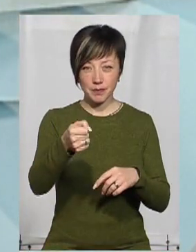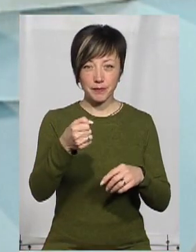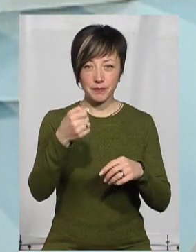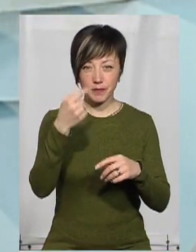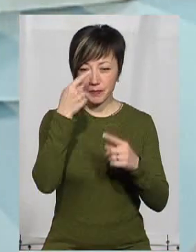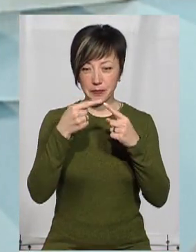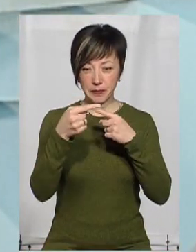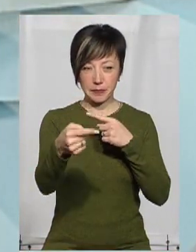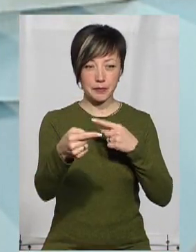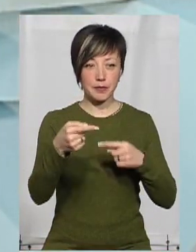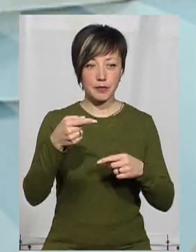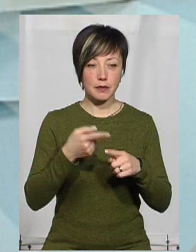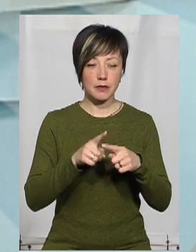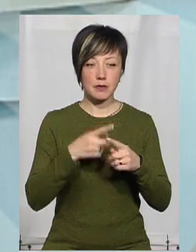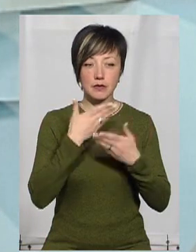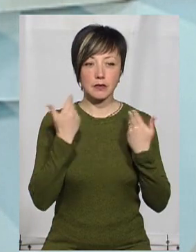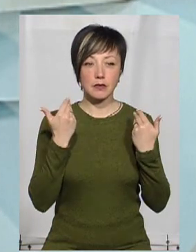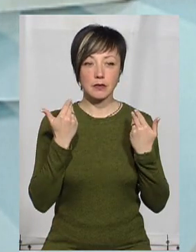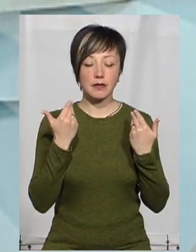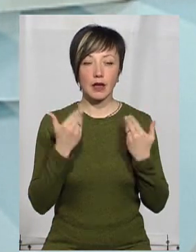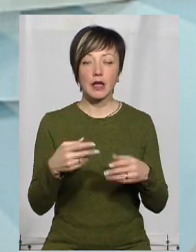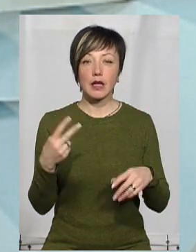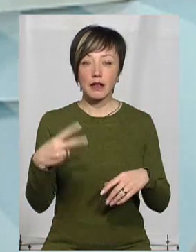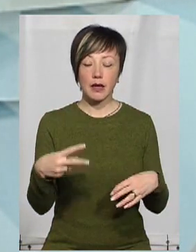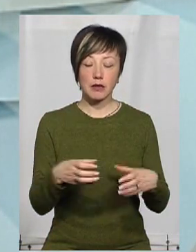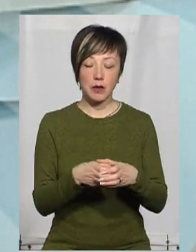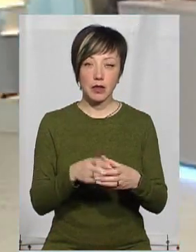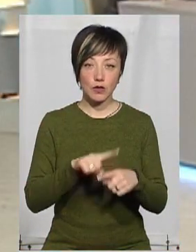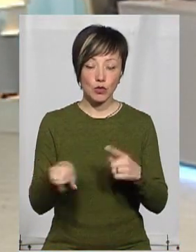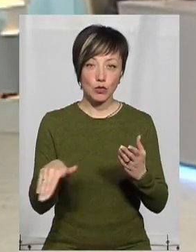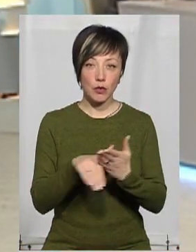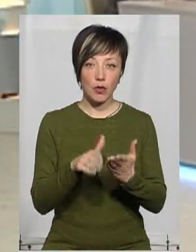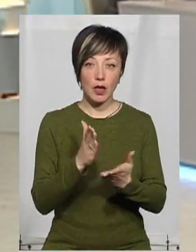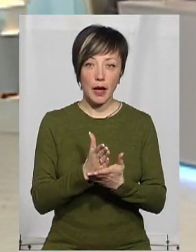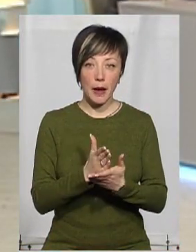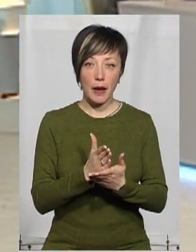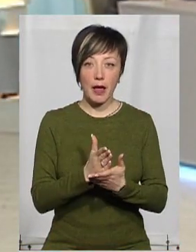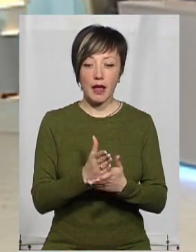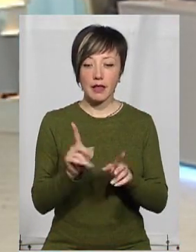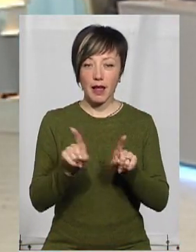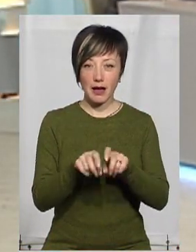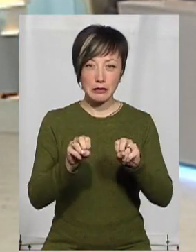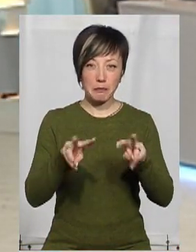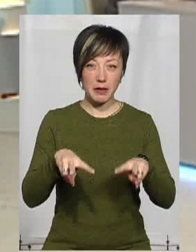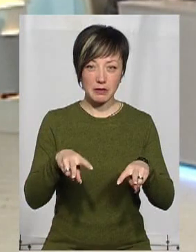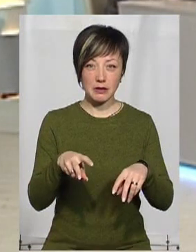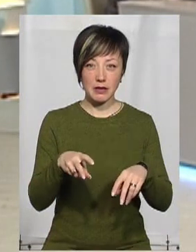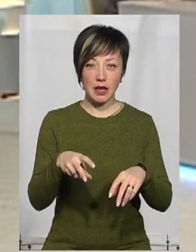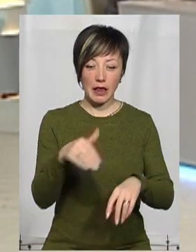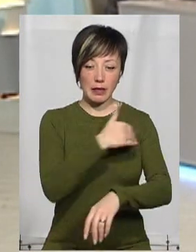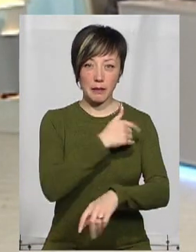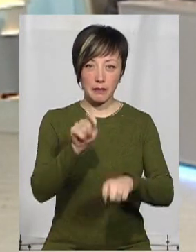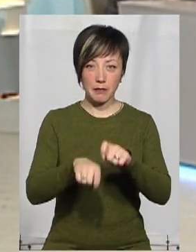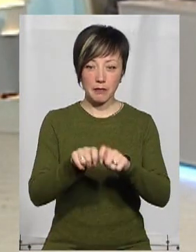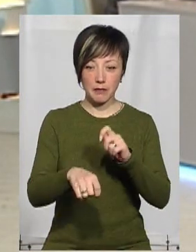закупити на всі бригади, в нас є 20 бригад швидкої допомоги, безконтактні термометри. І оці